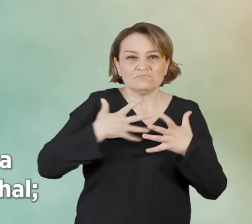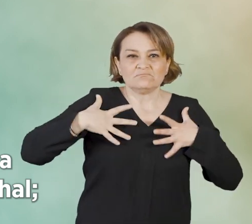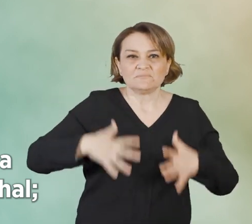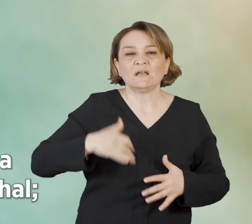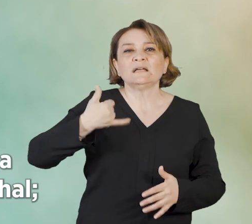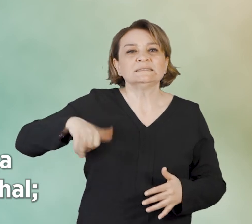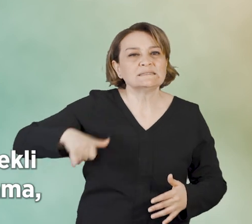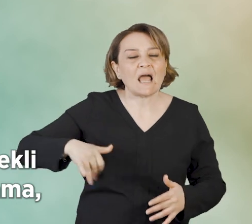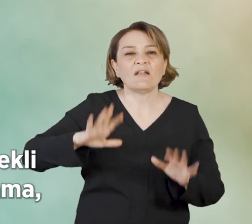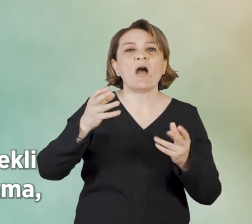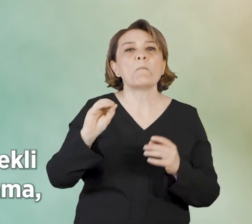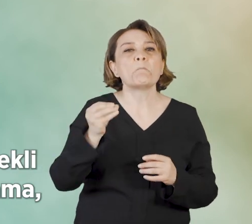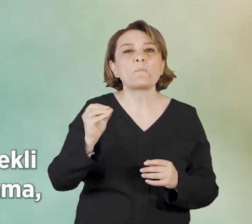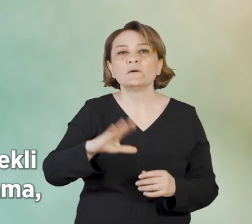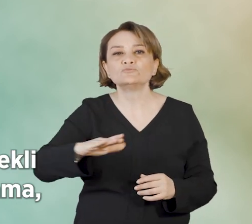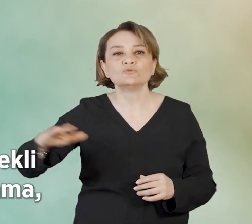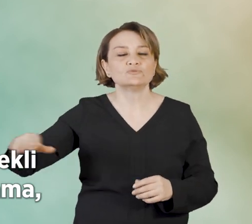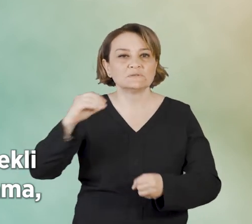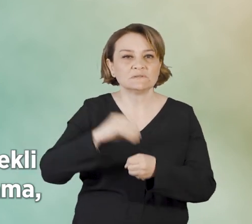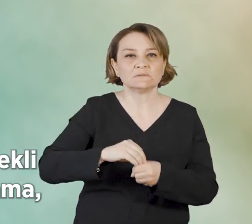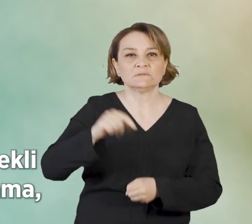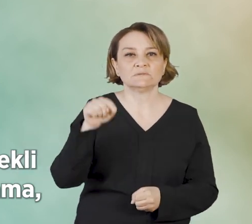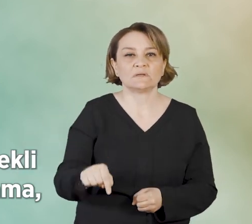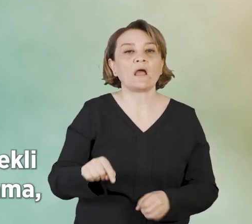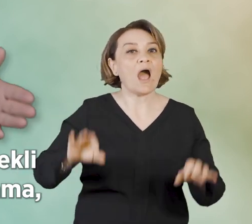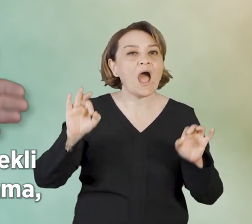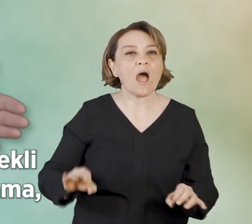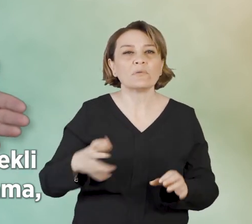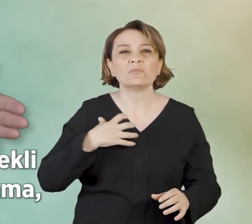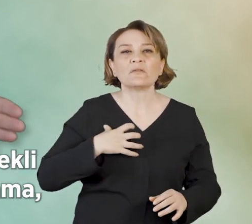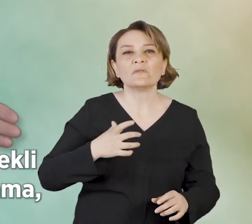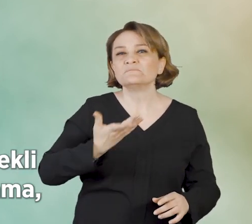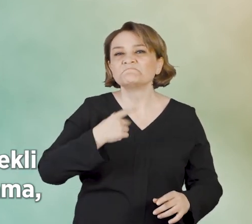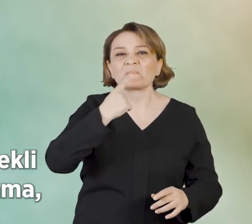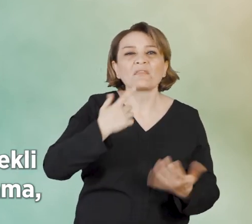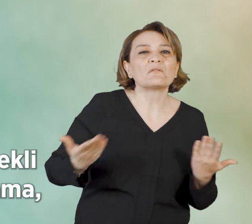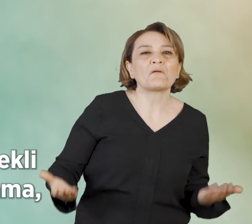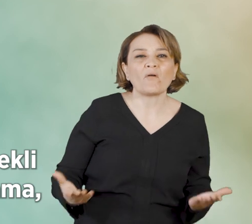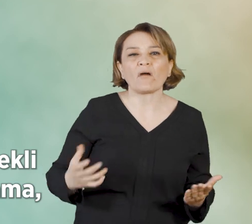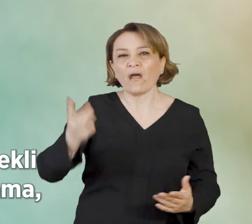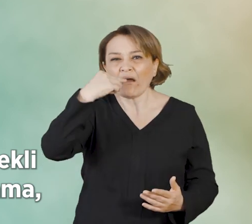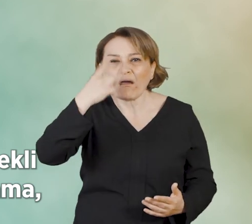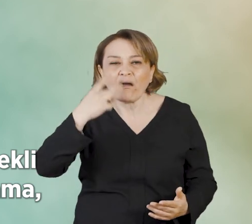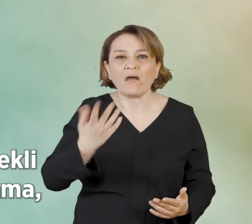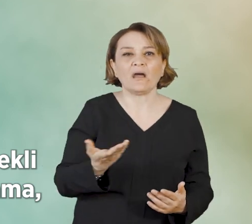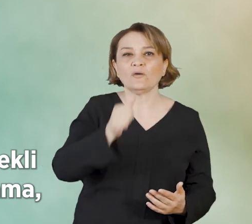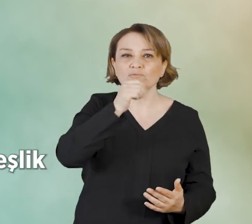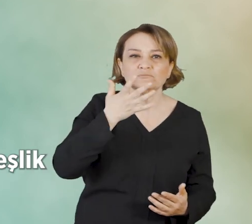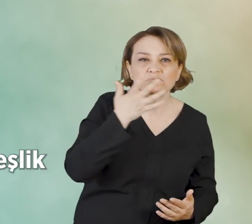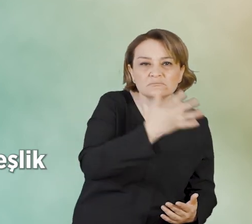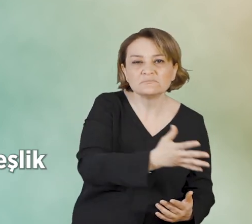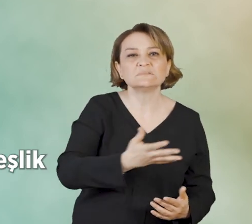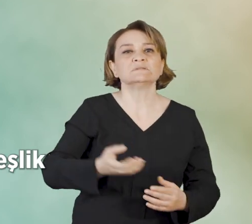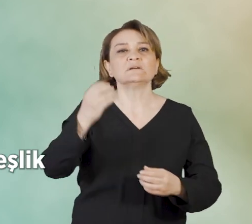döküntüsü, ishal, bebek ve çocuklarda bunlara ek olarak sürekli huzursuzluk, iştahsızlık, hiç durmadan ağlama,